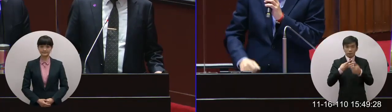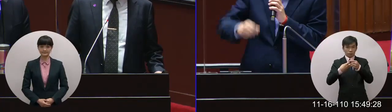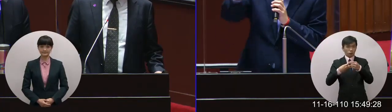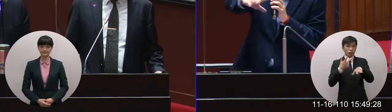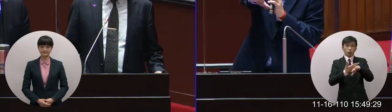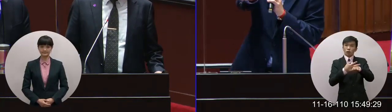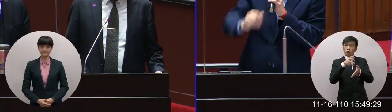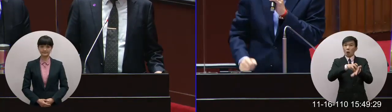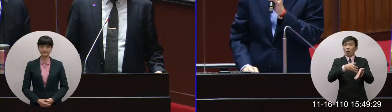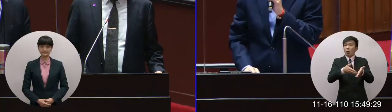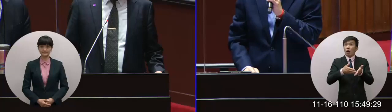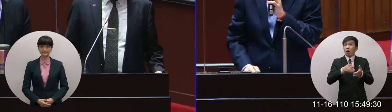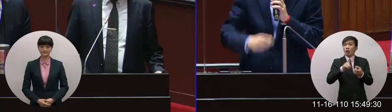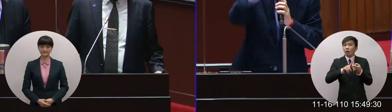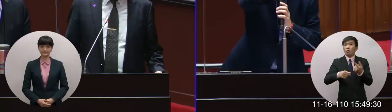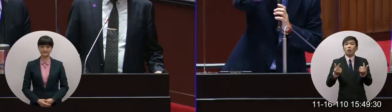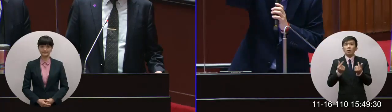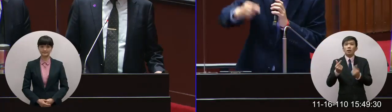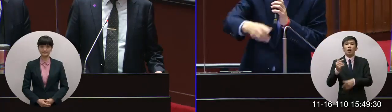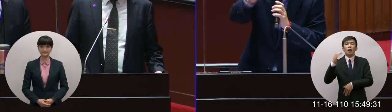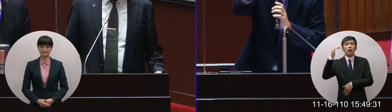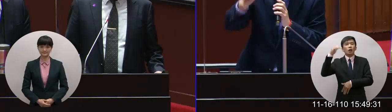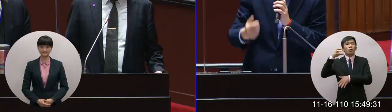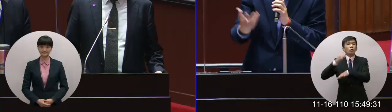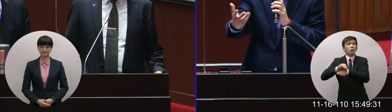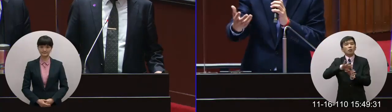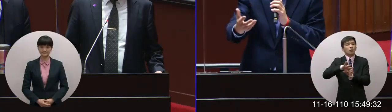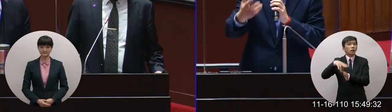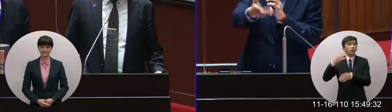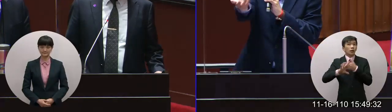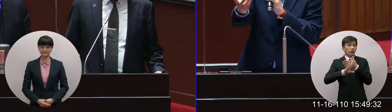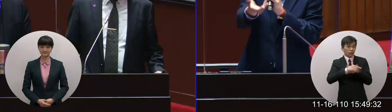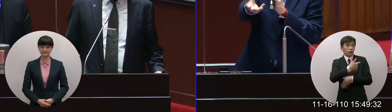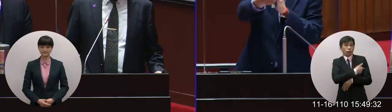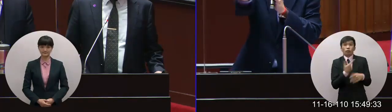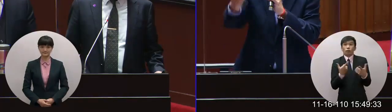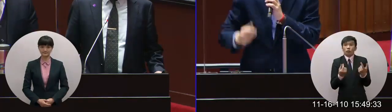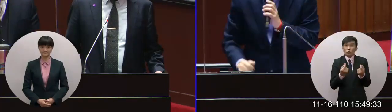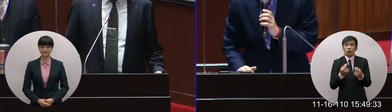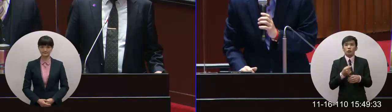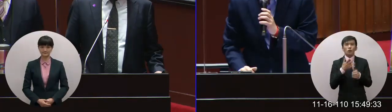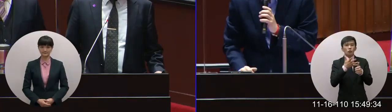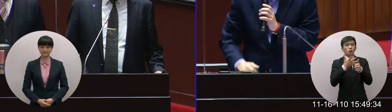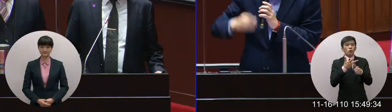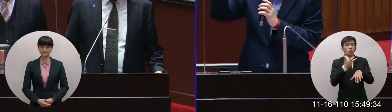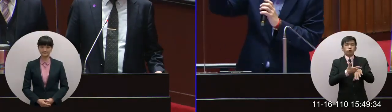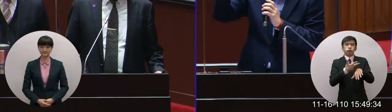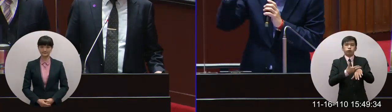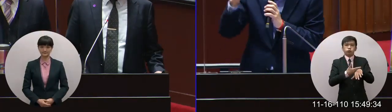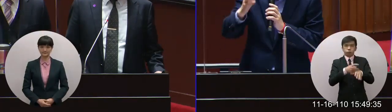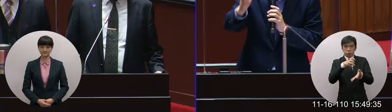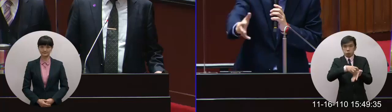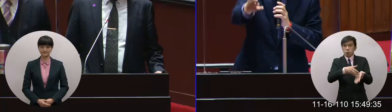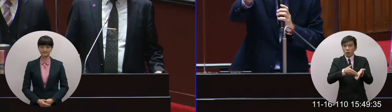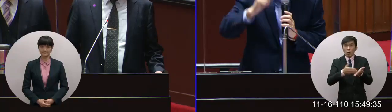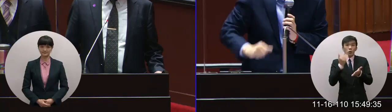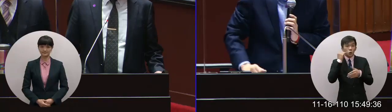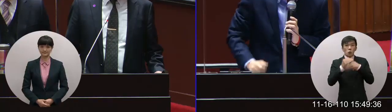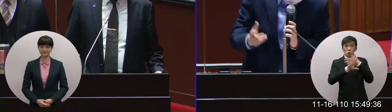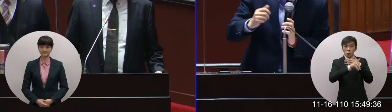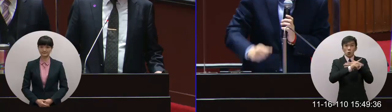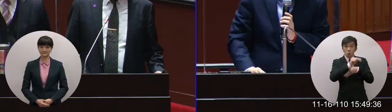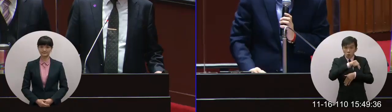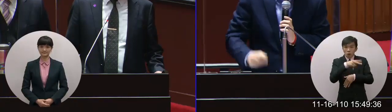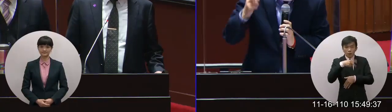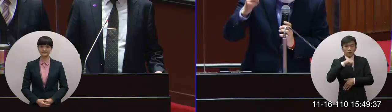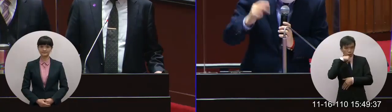證據嘛就是不是要講高高端其他疫苗人家問你半年合理嘛因為科學證據要出來嘛國外行不行還不夠國內